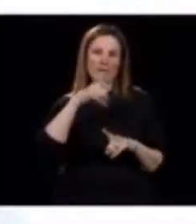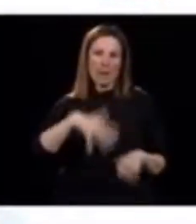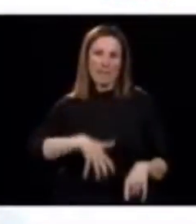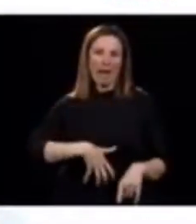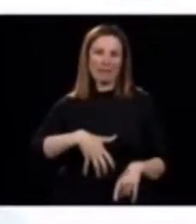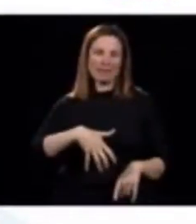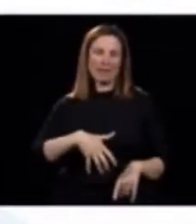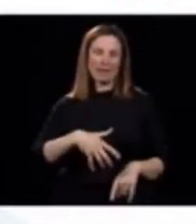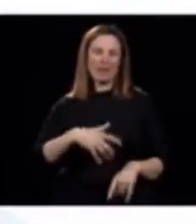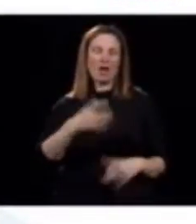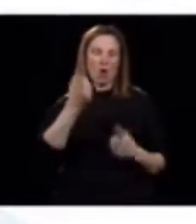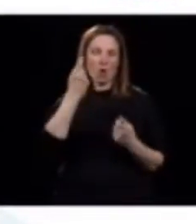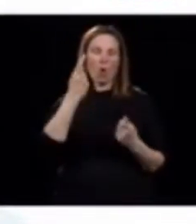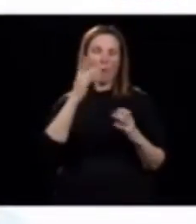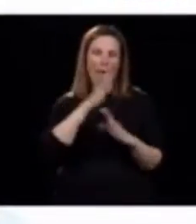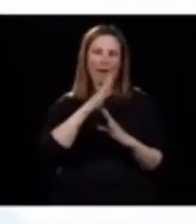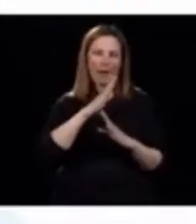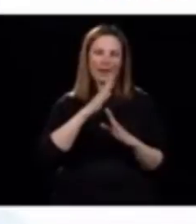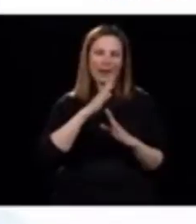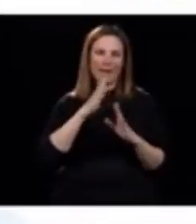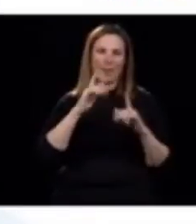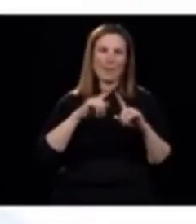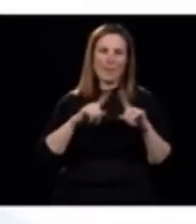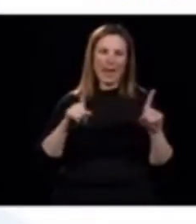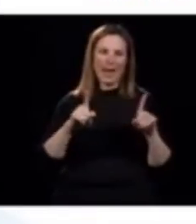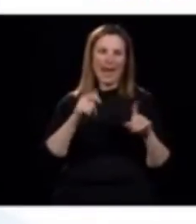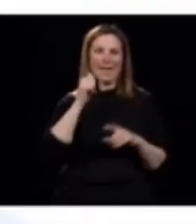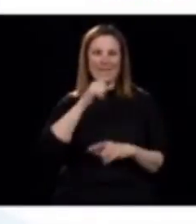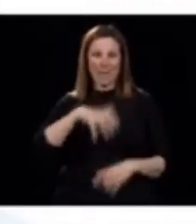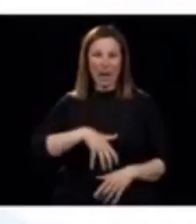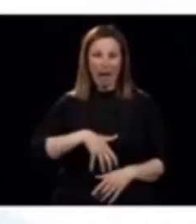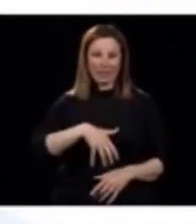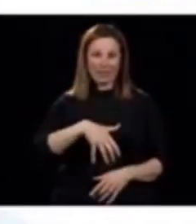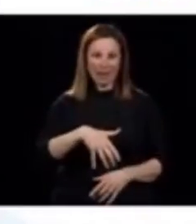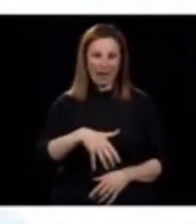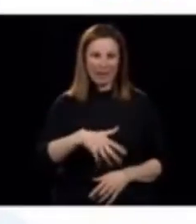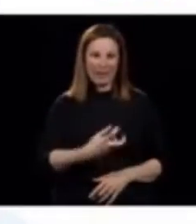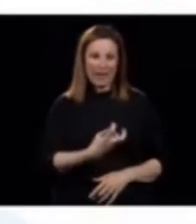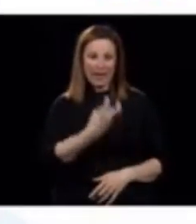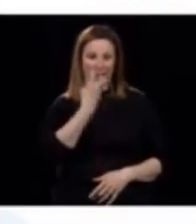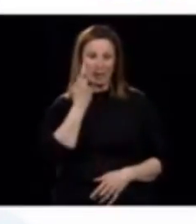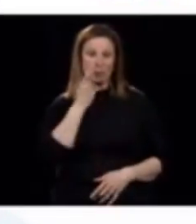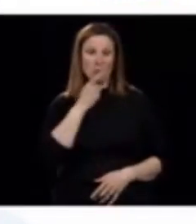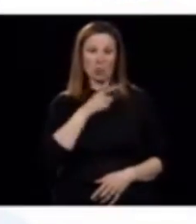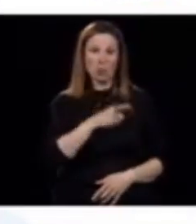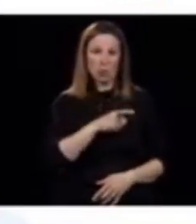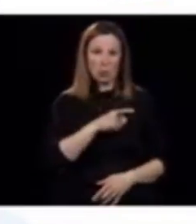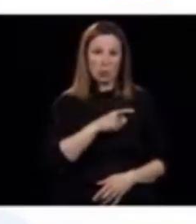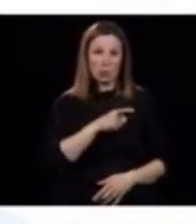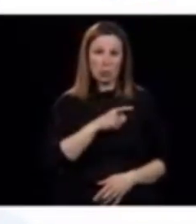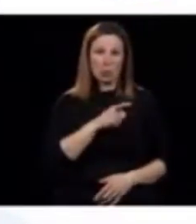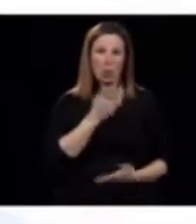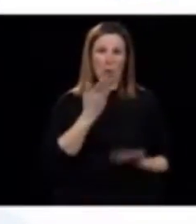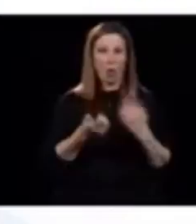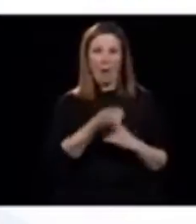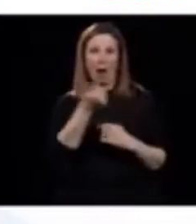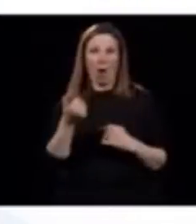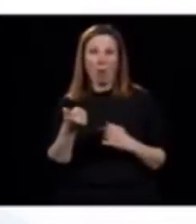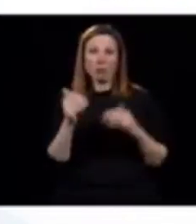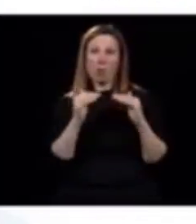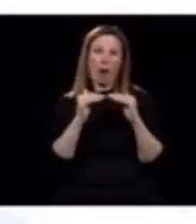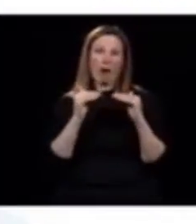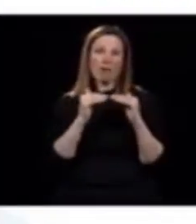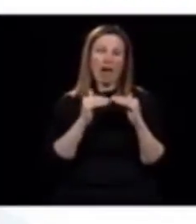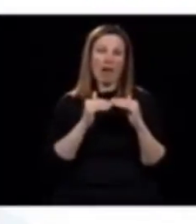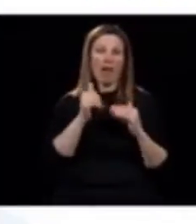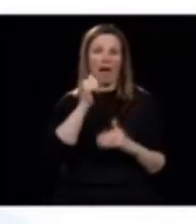infection-là. Heureusement, les femmes enceintes n'ont pas un risque tellement plus élevé. Je ne dis pas, même à la limite, la